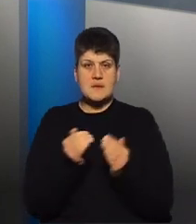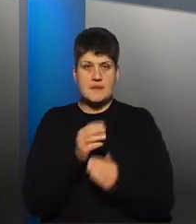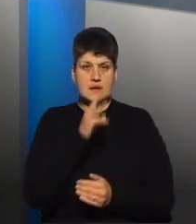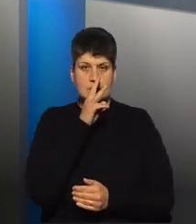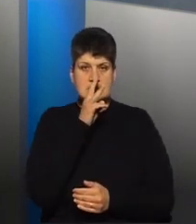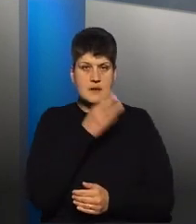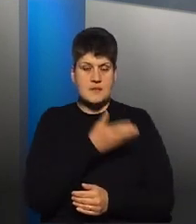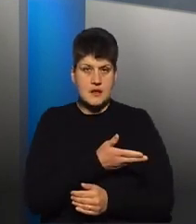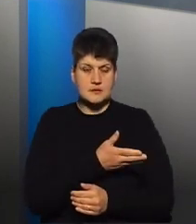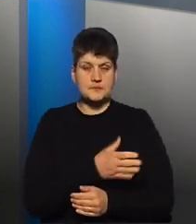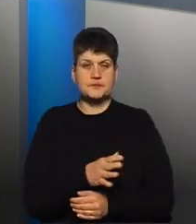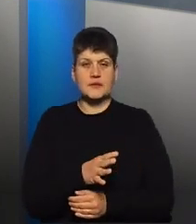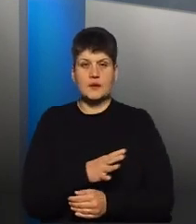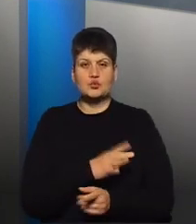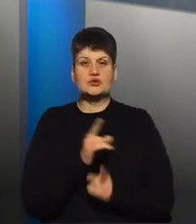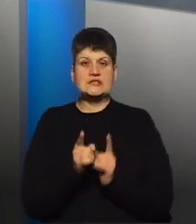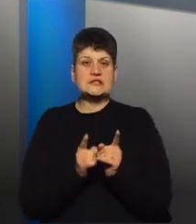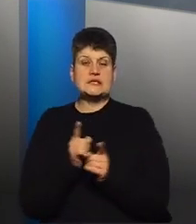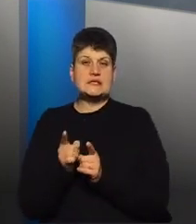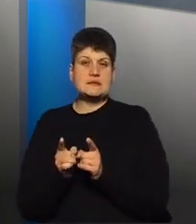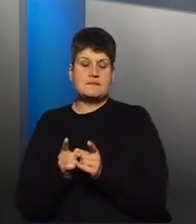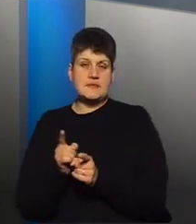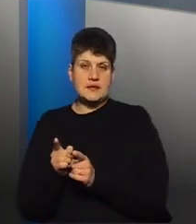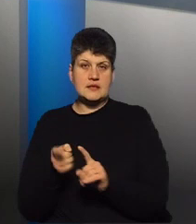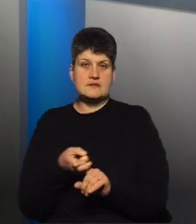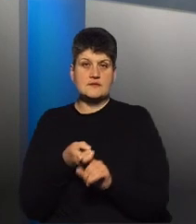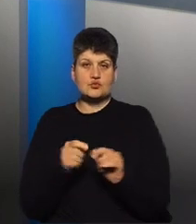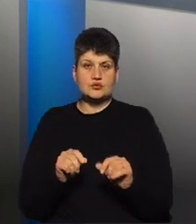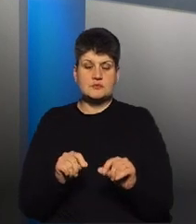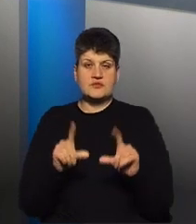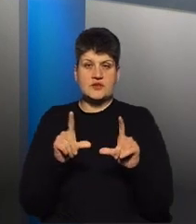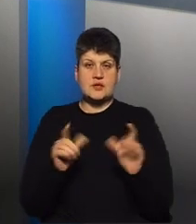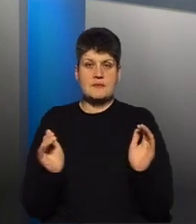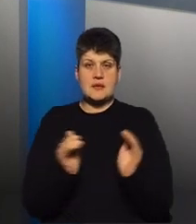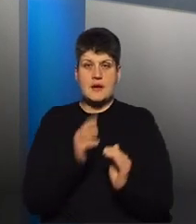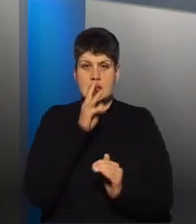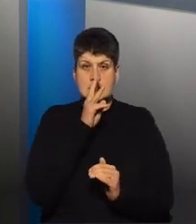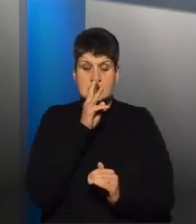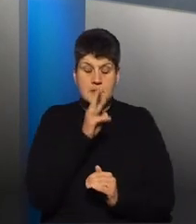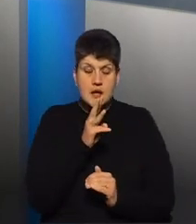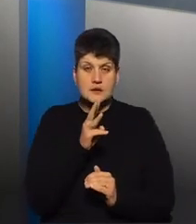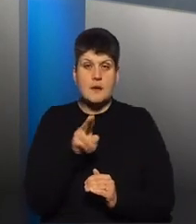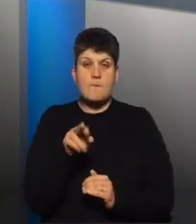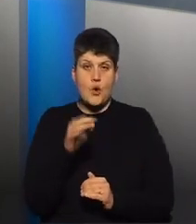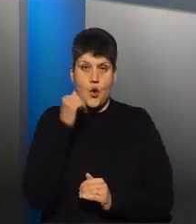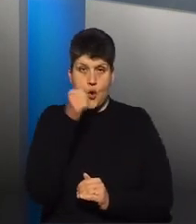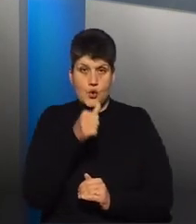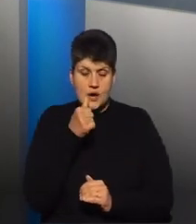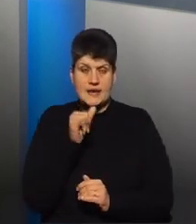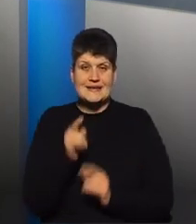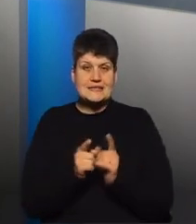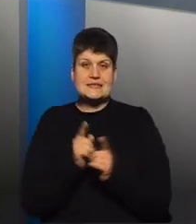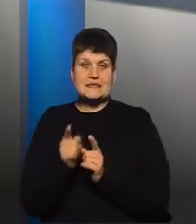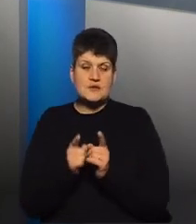Відбулись певні зміни в зв'язку з підвищенням мінімальної заробітної плати. Відповідно, по роках і змінювалася сама сума